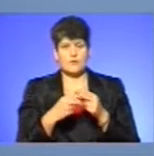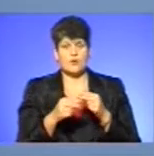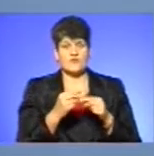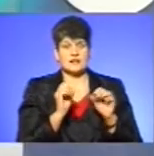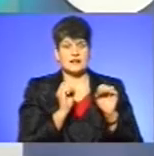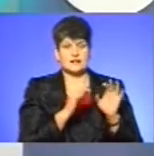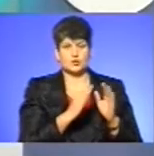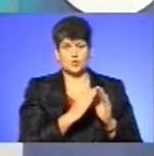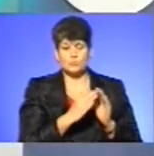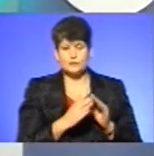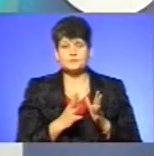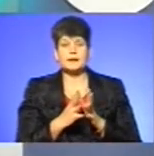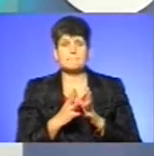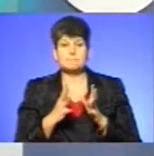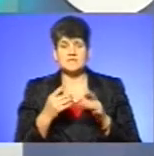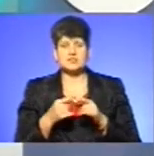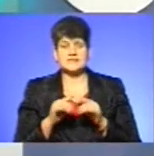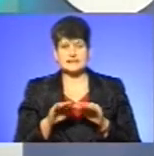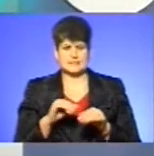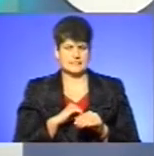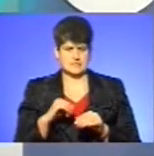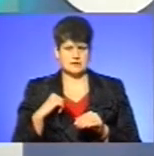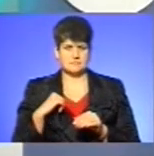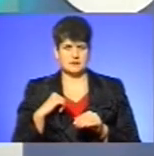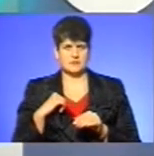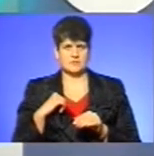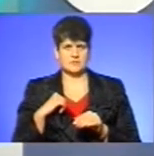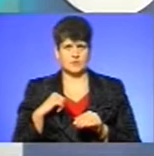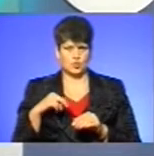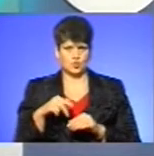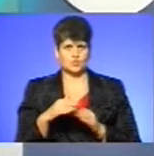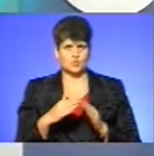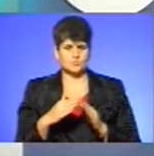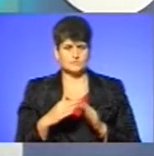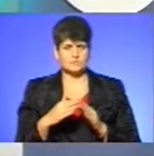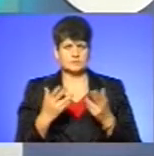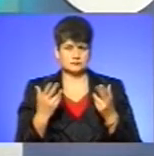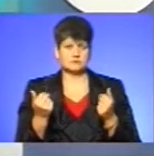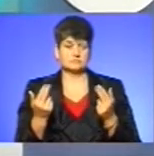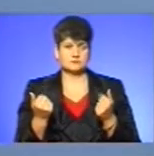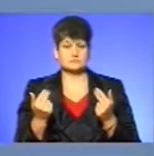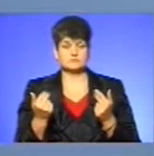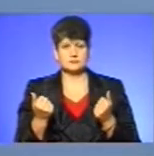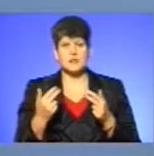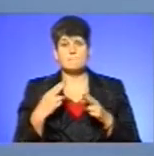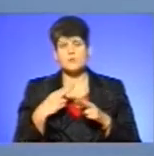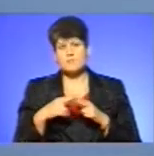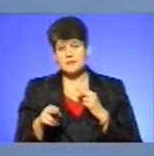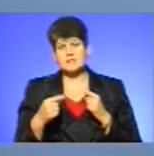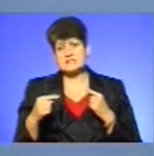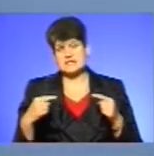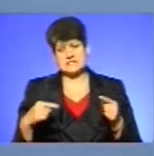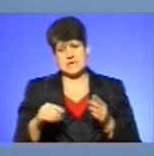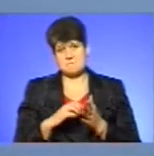Все-таки більшість, так розуміється, діти, які самовільно залишають свою домівку, Так. Пробадаю з тих чи інших причин,